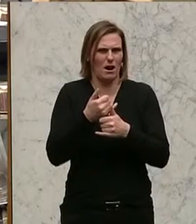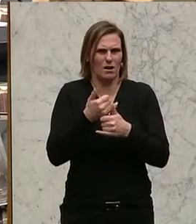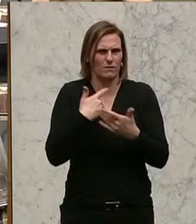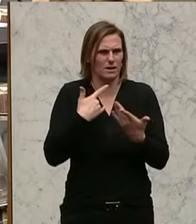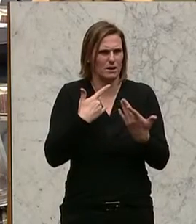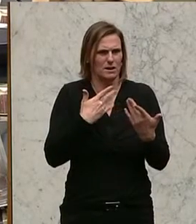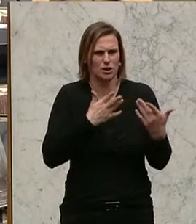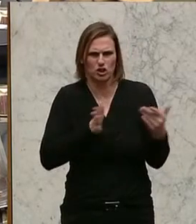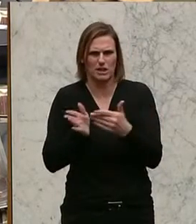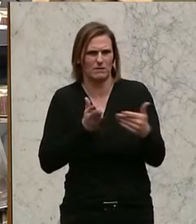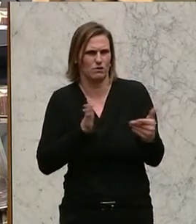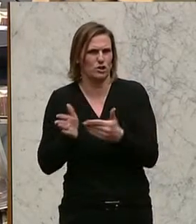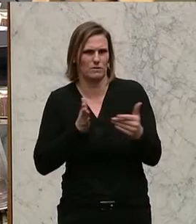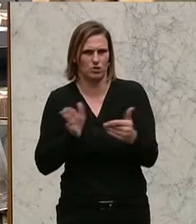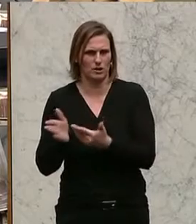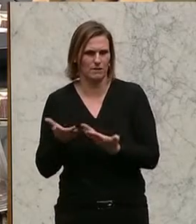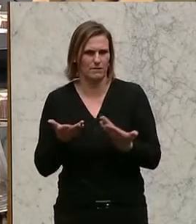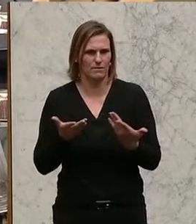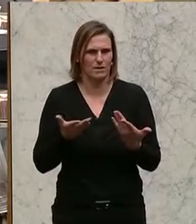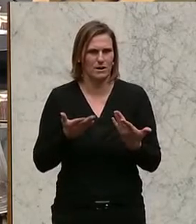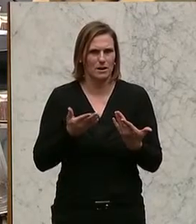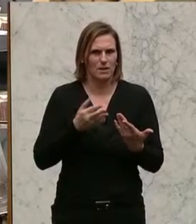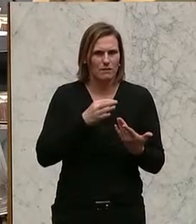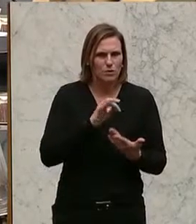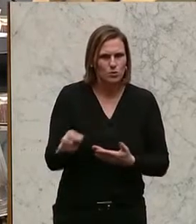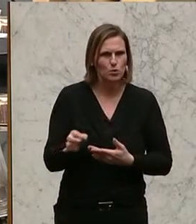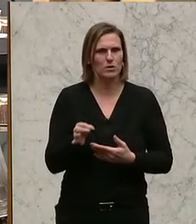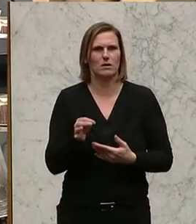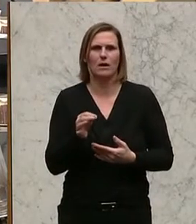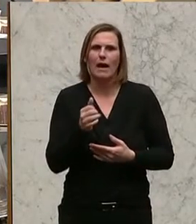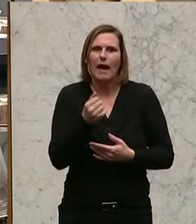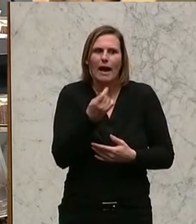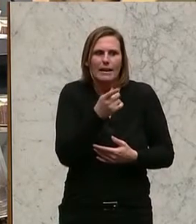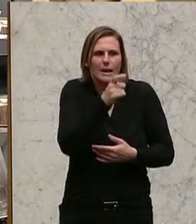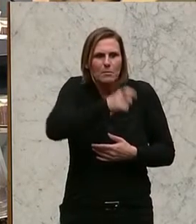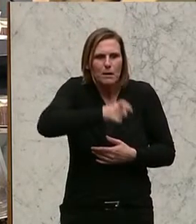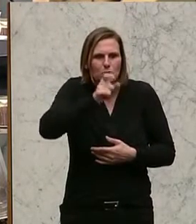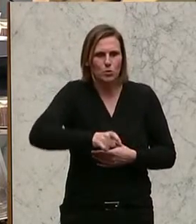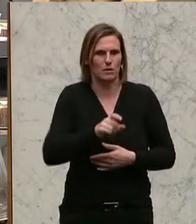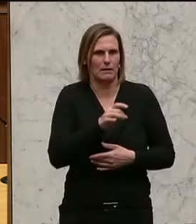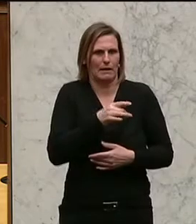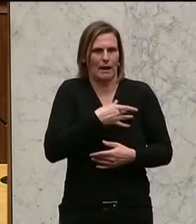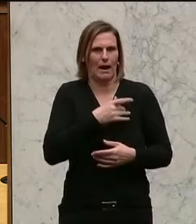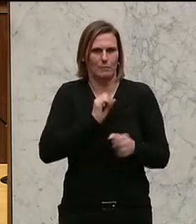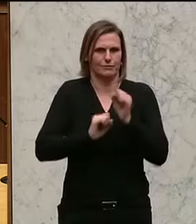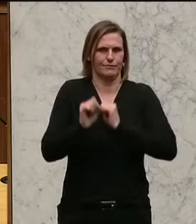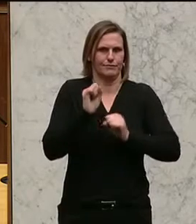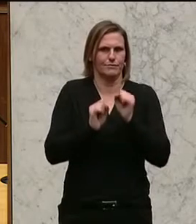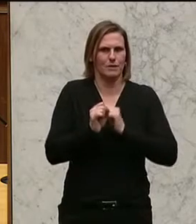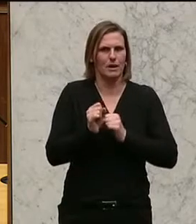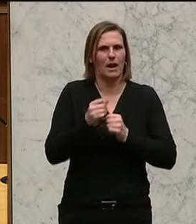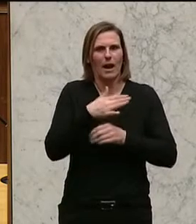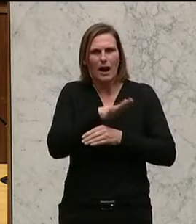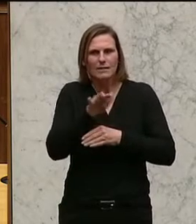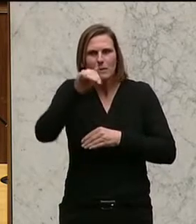einmal, außer einigen Totalrealitätsverweigerer, deren Namen ich nicht noch einmal nennen will, kann das übersehen. Und ich glaube, in Österreich